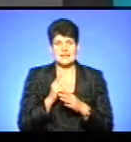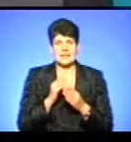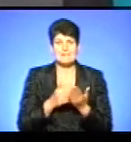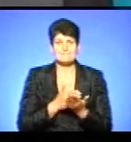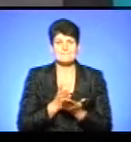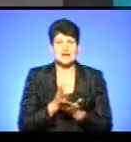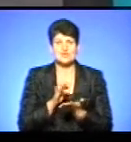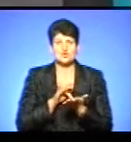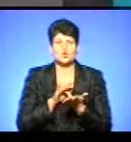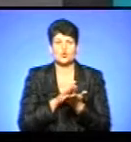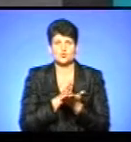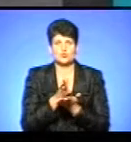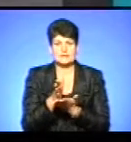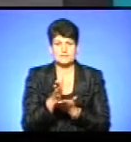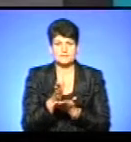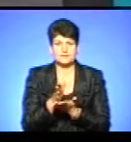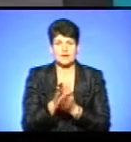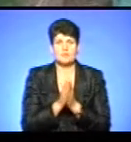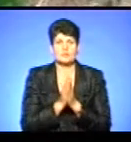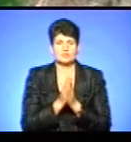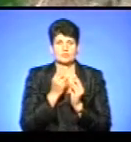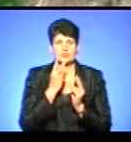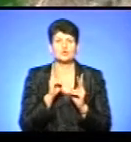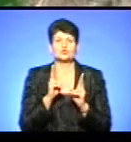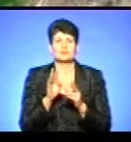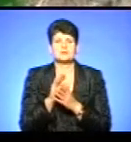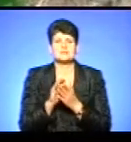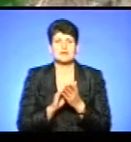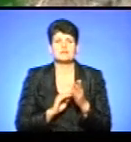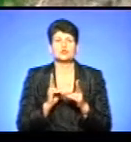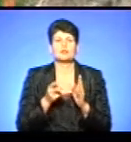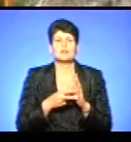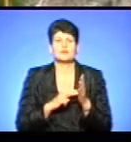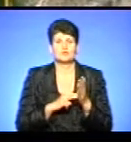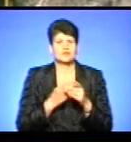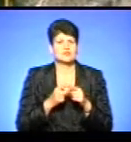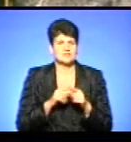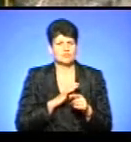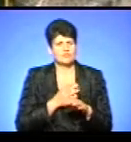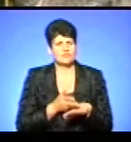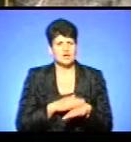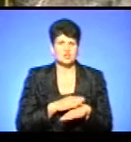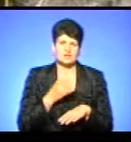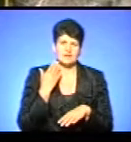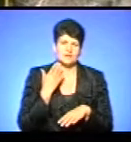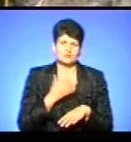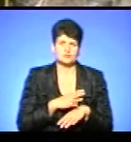вивезти нам на екран. Хто взагалі складав маршрут, хто його планував? Це був найважчий маршрут, чи найлегший?